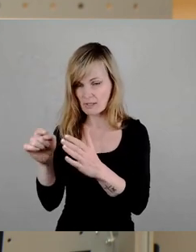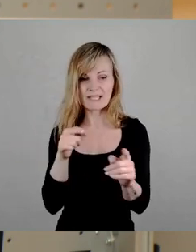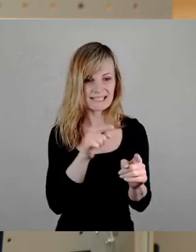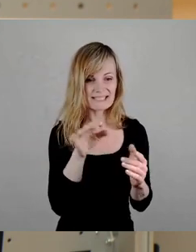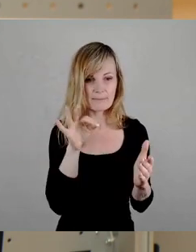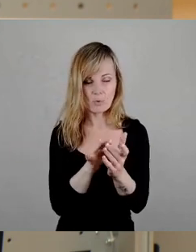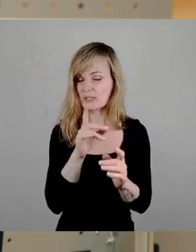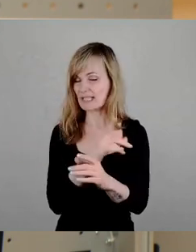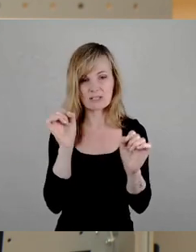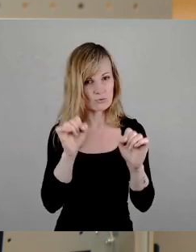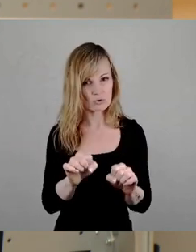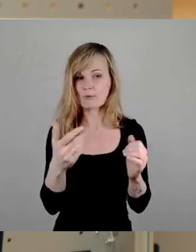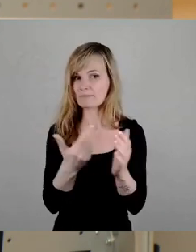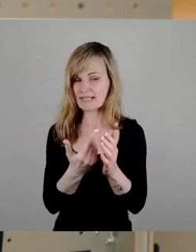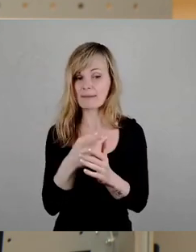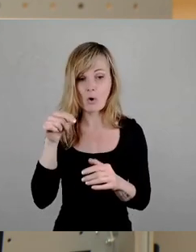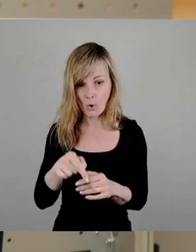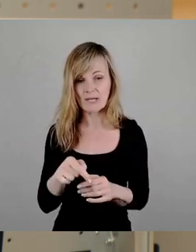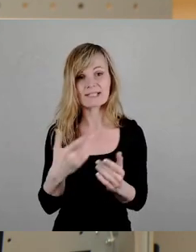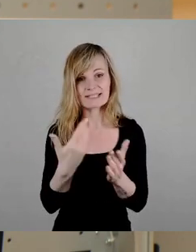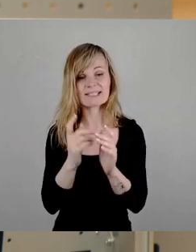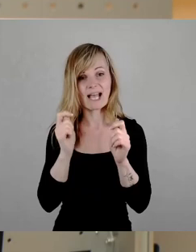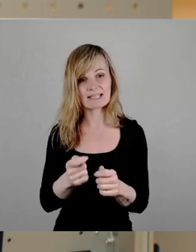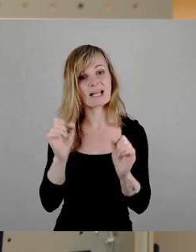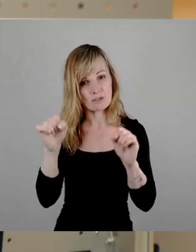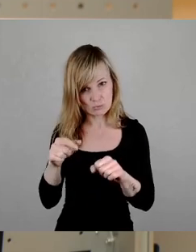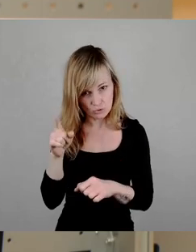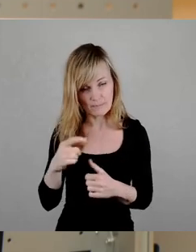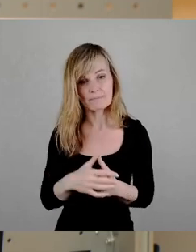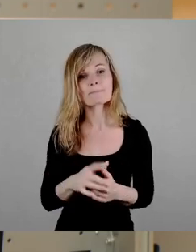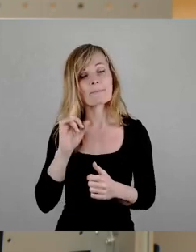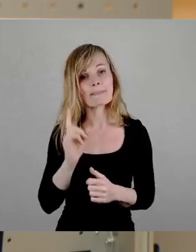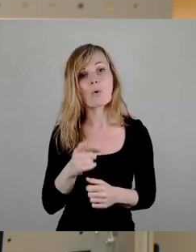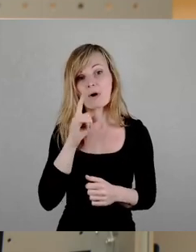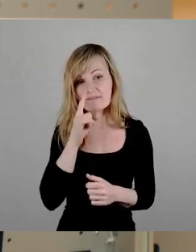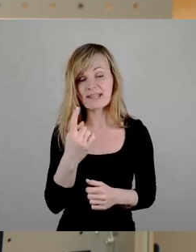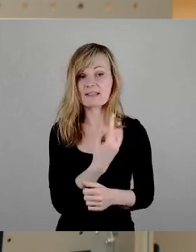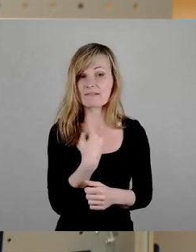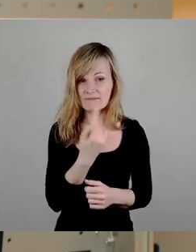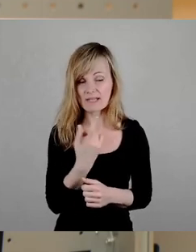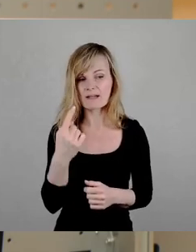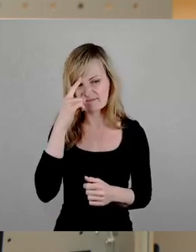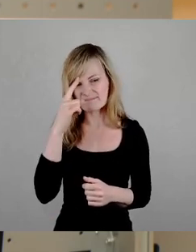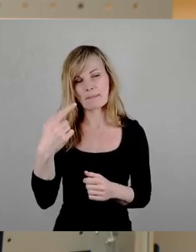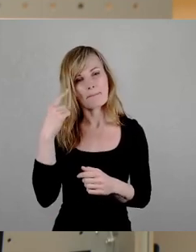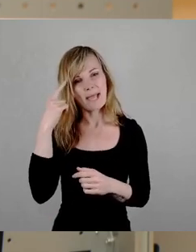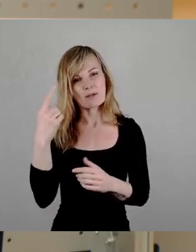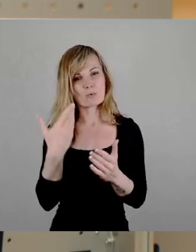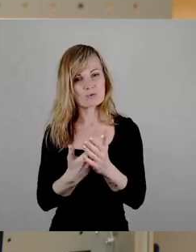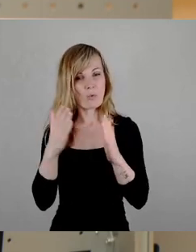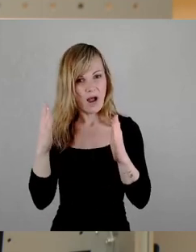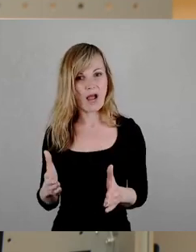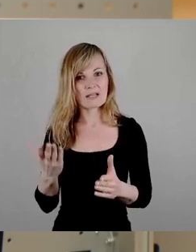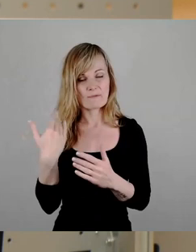eben genannten Gründen. Deswegen werden wir heute diesem Antrag zustimmen, auch wenn wir nach wie vor der Meinung sind, dass diese Art von